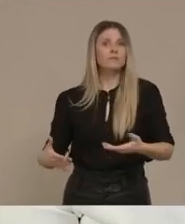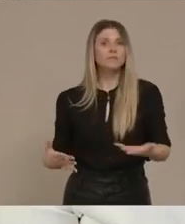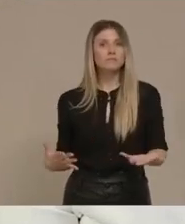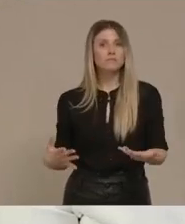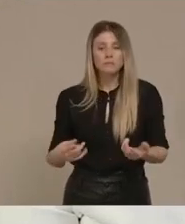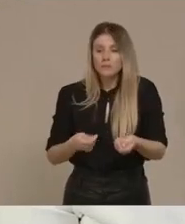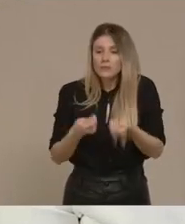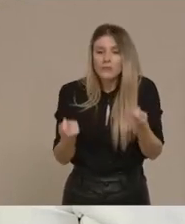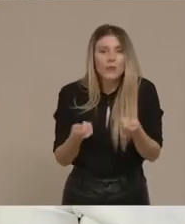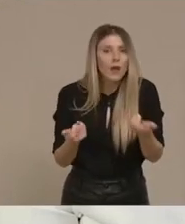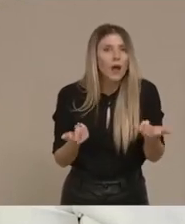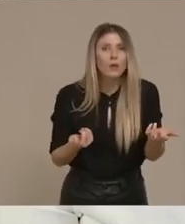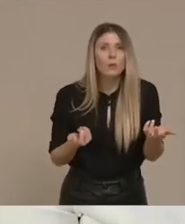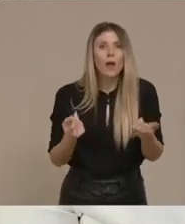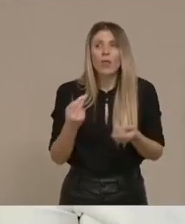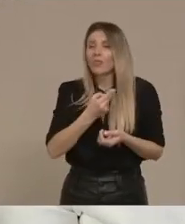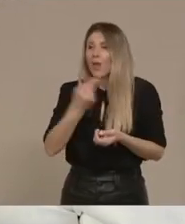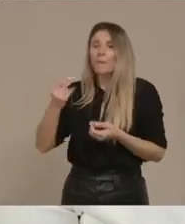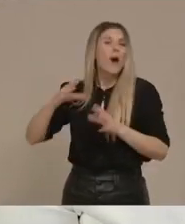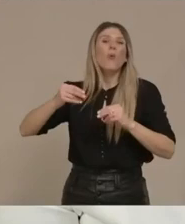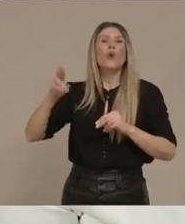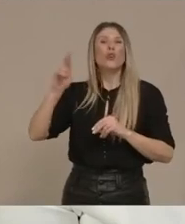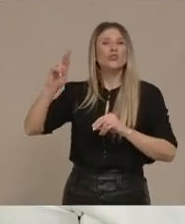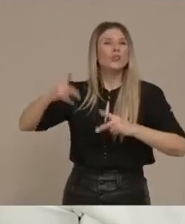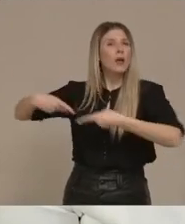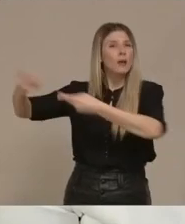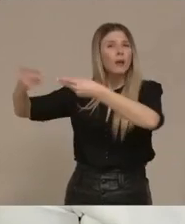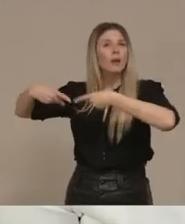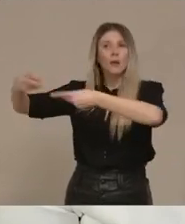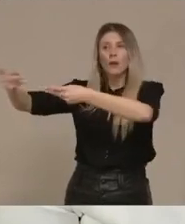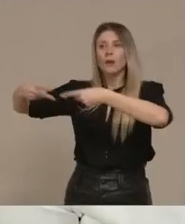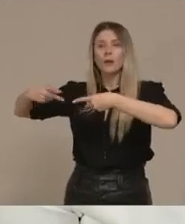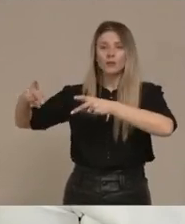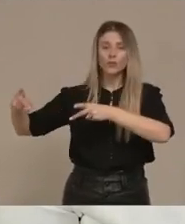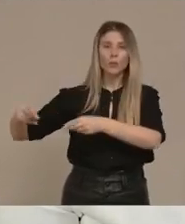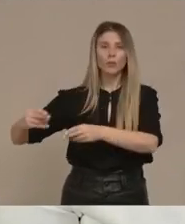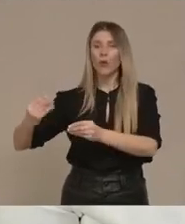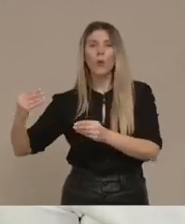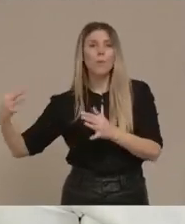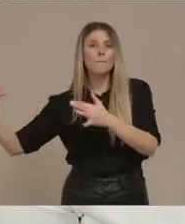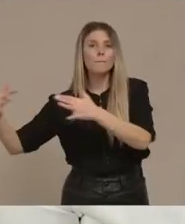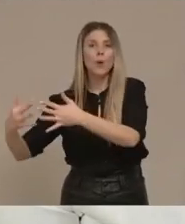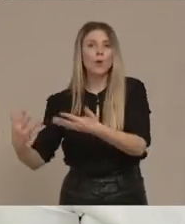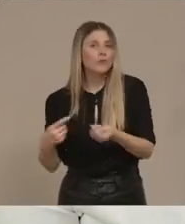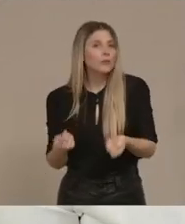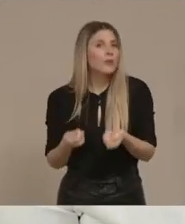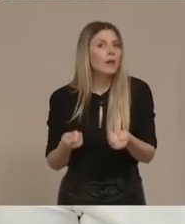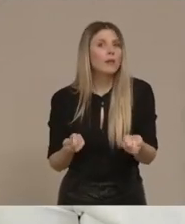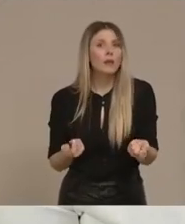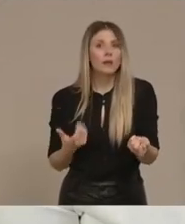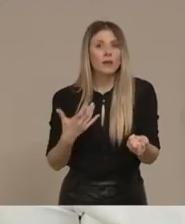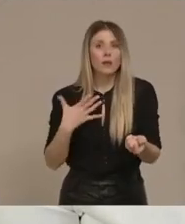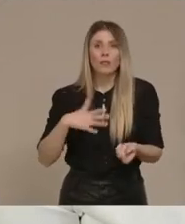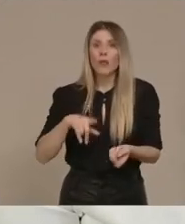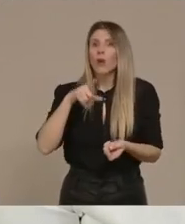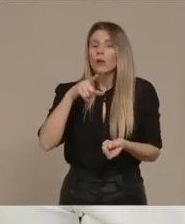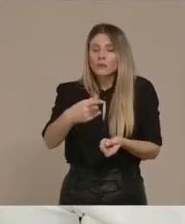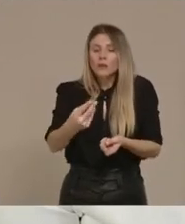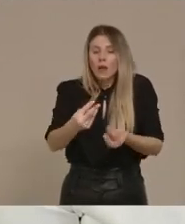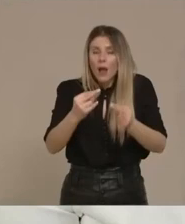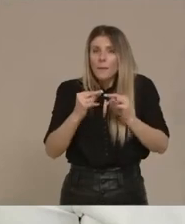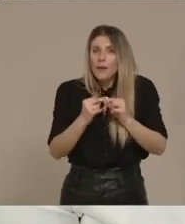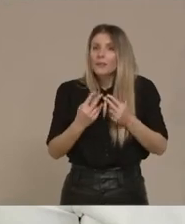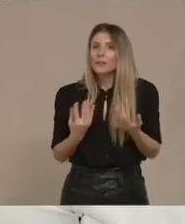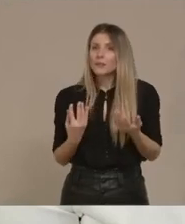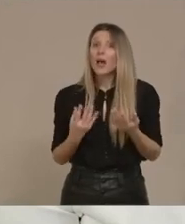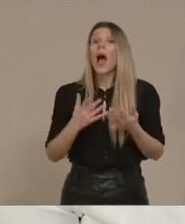εξαγωγικό προϊόν προς την Ρωσία Τι θα γίνει και πώς εκτιμάτε την κατάσταση με τον συγκεκριμένο πόλεμο Και από τη στιγμή που